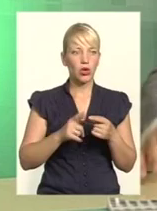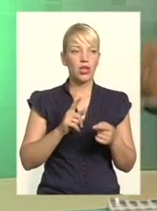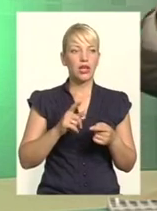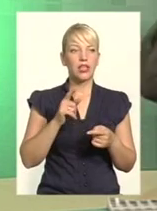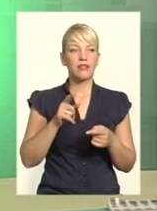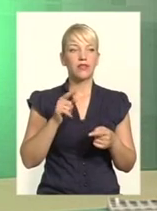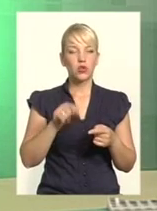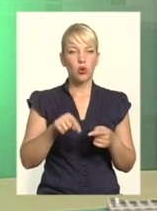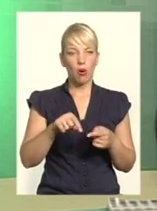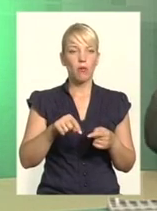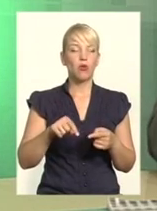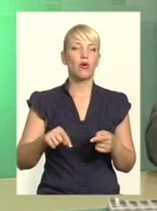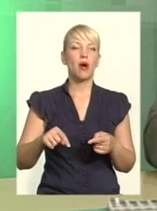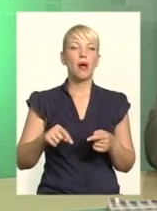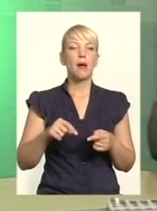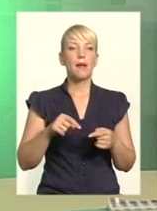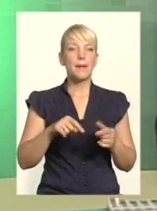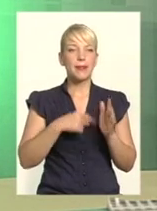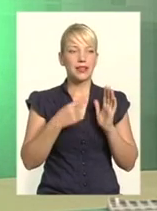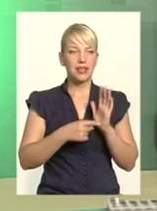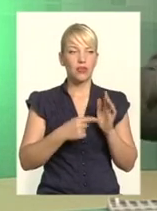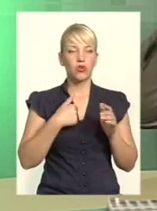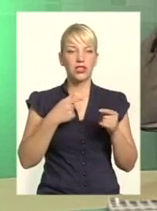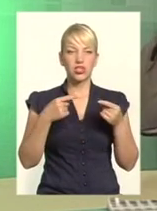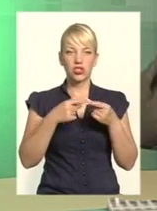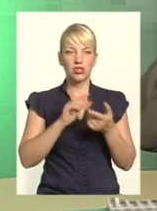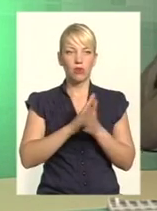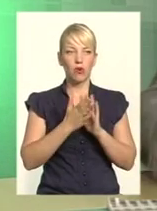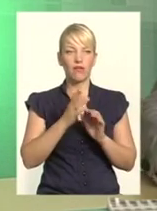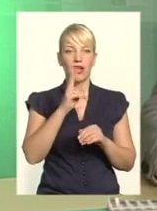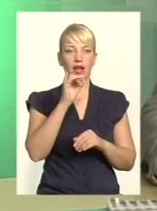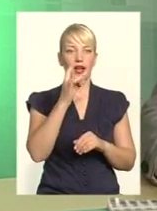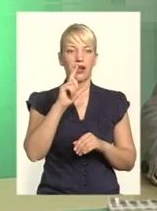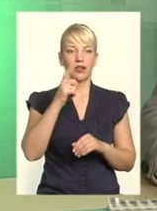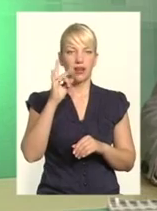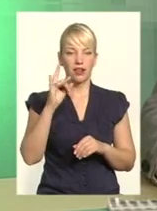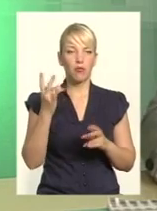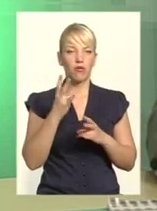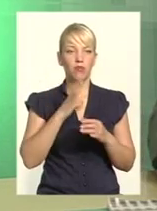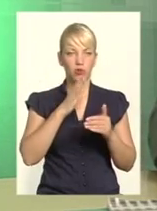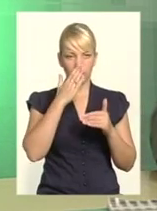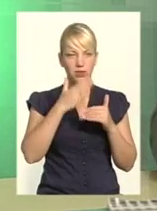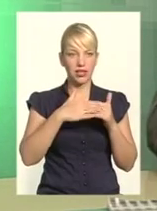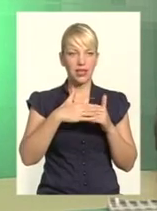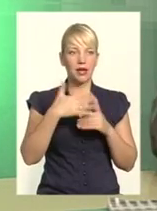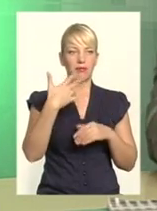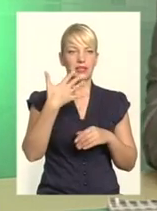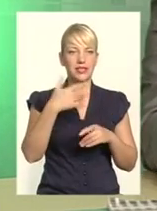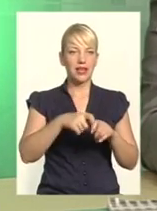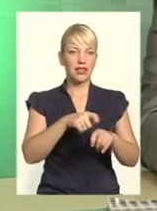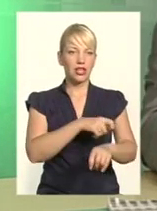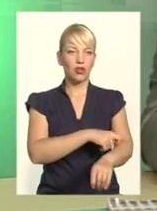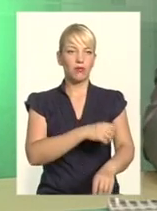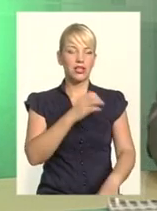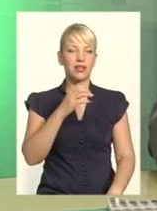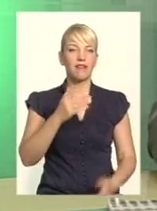сиплять наша організація, у нас чітка умова. Кар'єр має бути не далі, ніж 50 кілометрів від села, бо є такі хитруни, які возять за